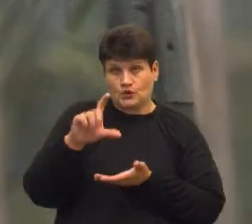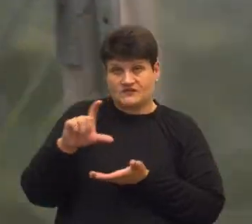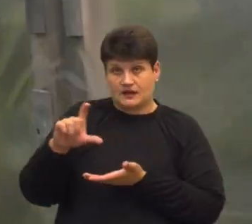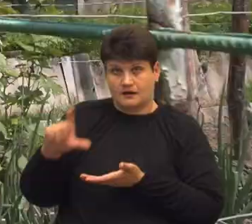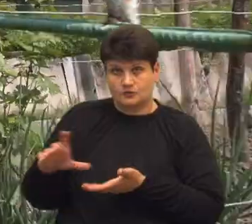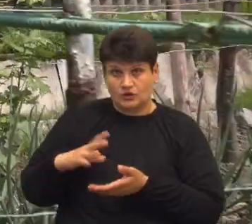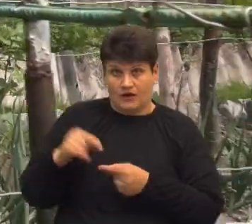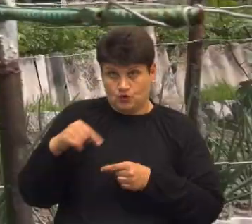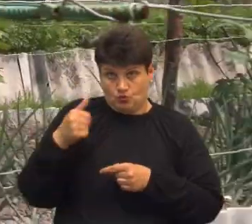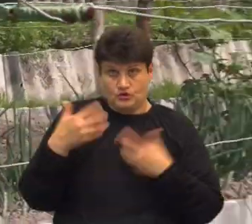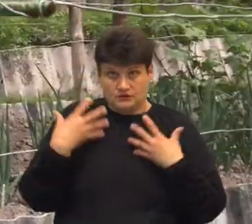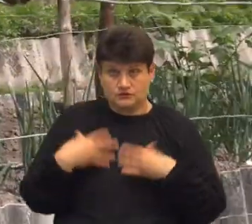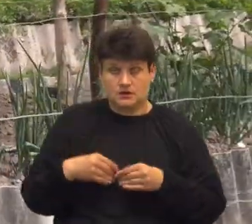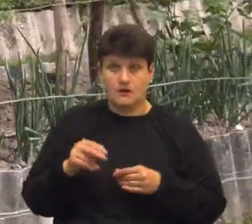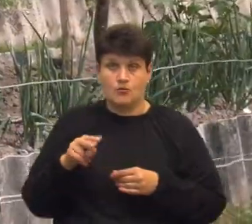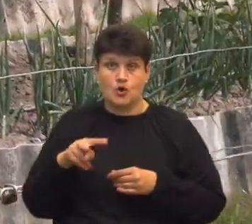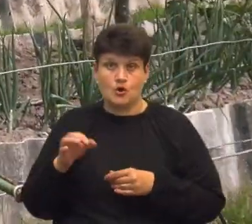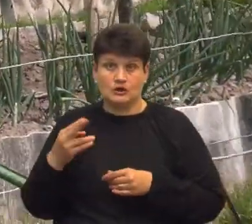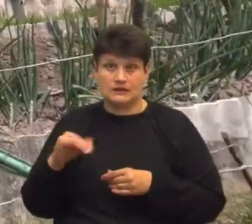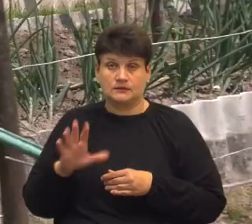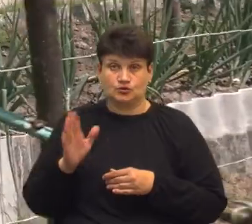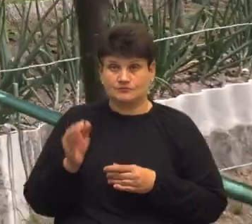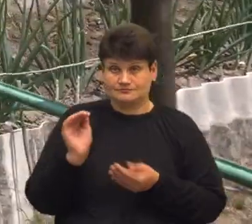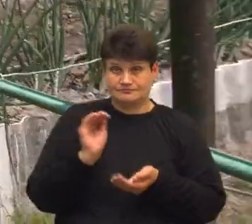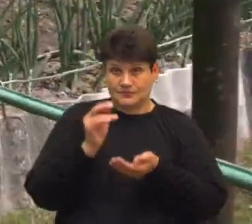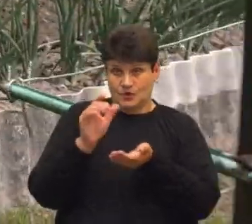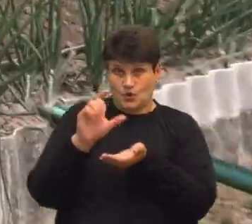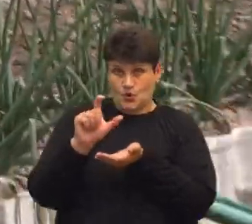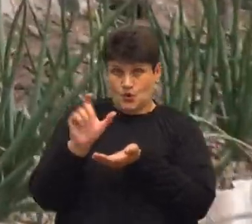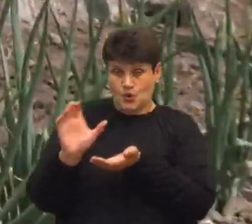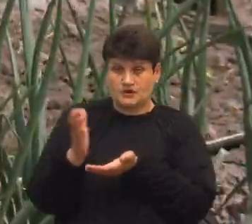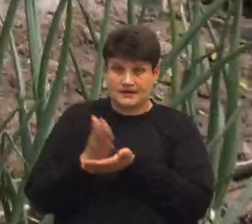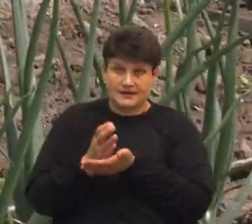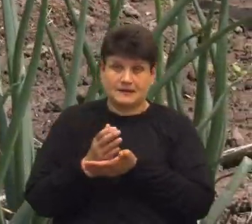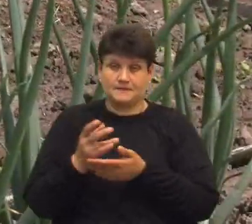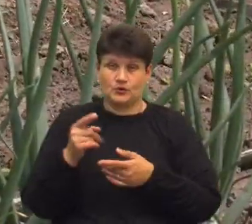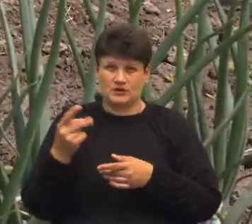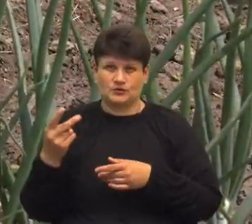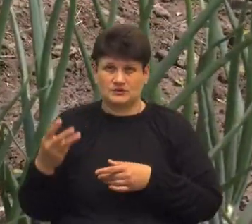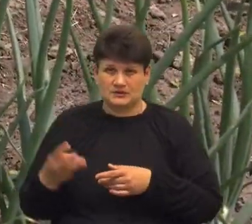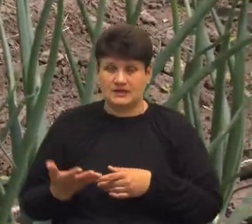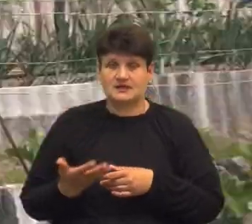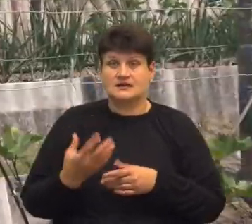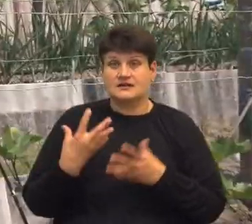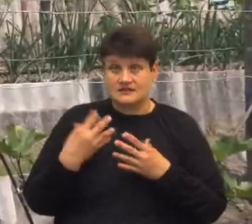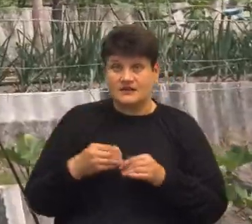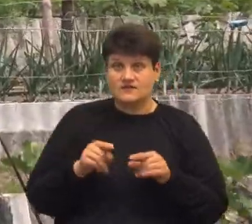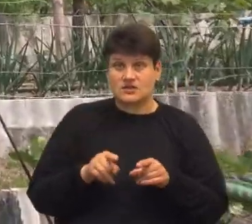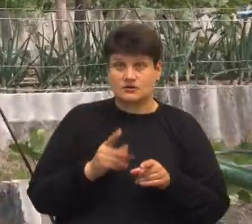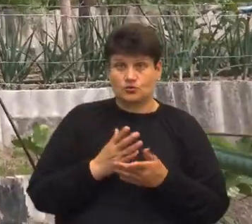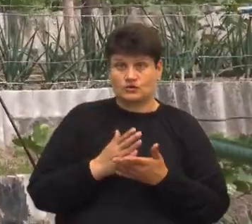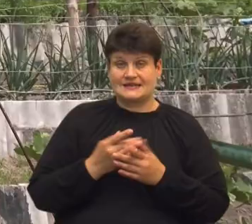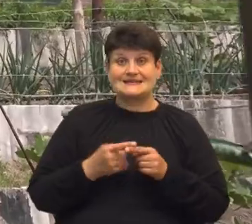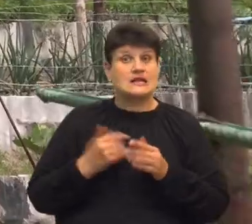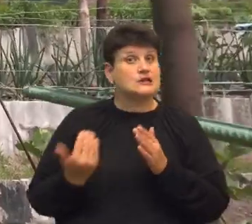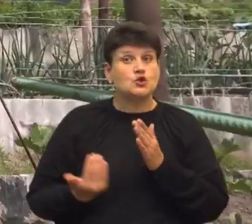плодоносить мене. Кому оті глянути, тут же є гронка. Одне, друге, третє, сигнальний ворожай вже на ньому є. Це все нові